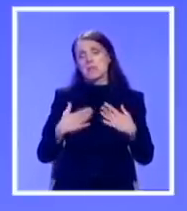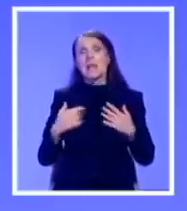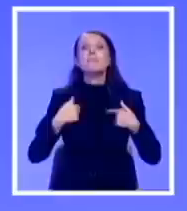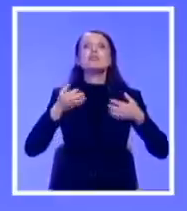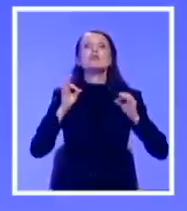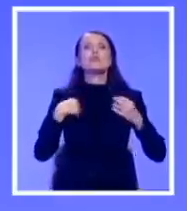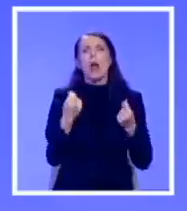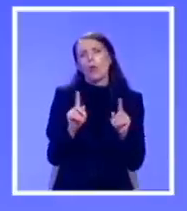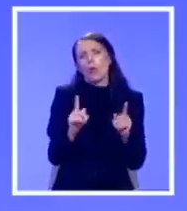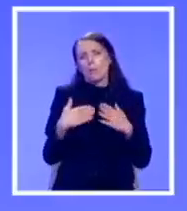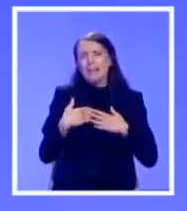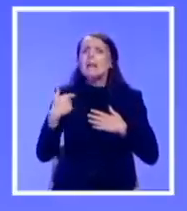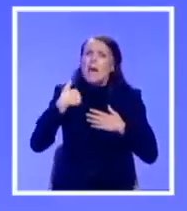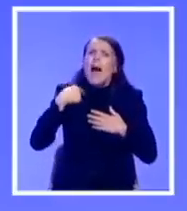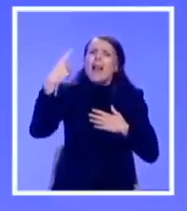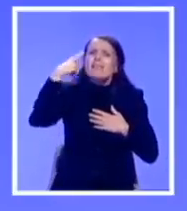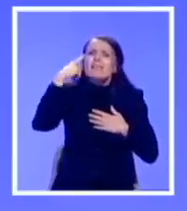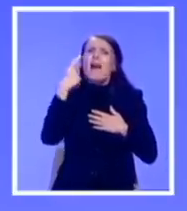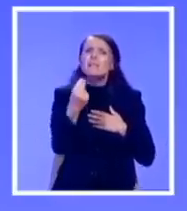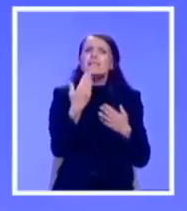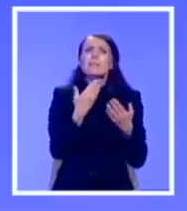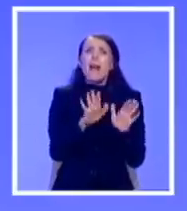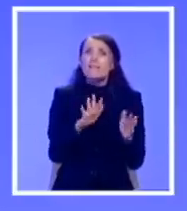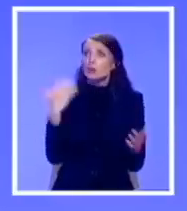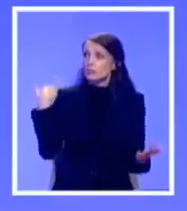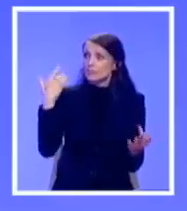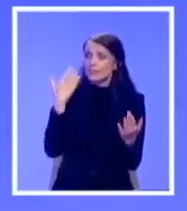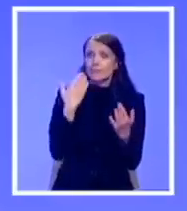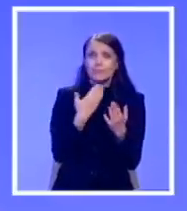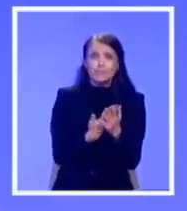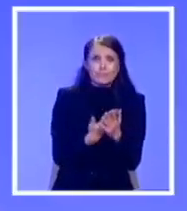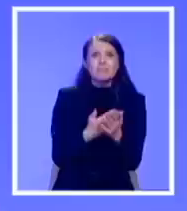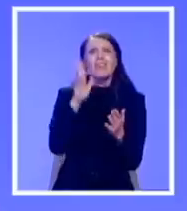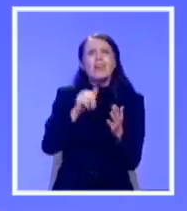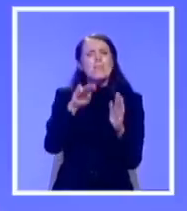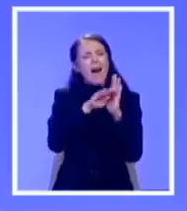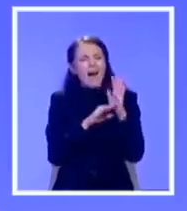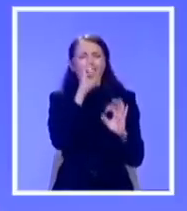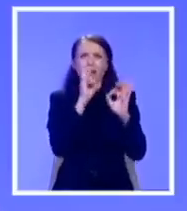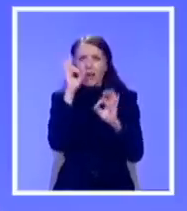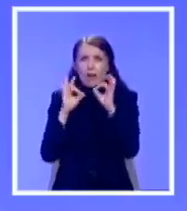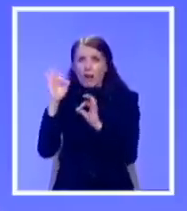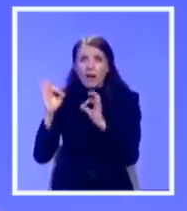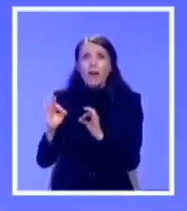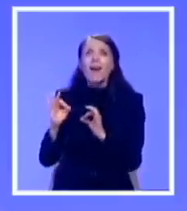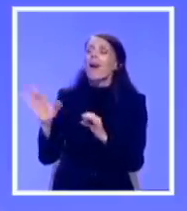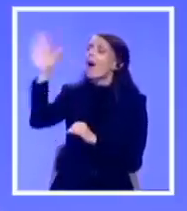ekonomiju, ali ono što znam je da Srbija već dugo vremena po svim, i to je također, fakat možete je provariti,